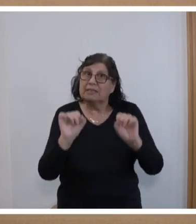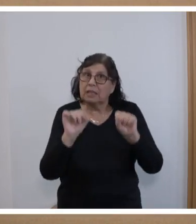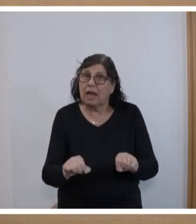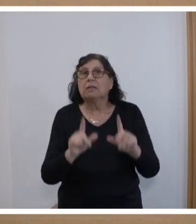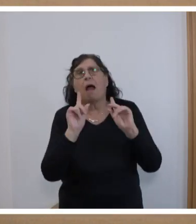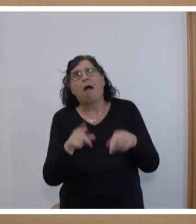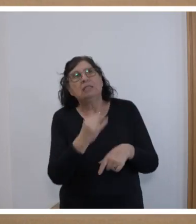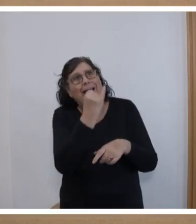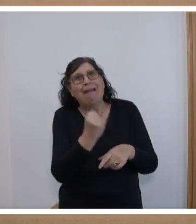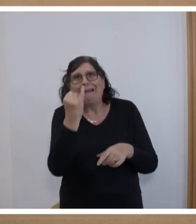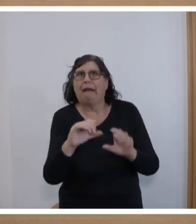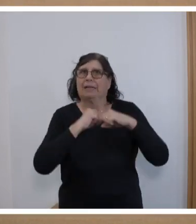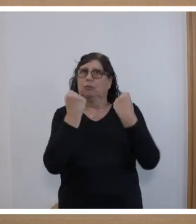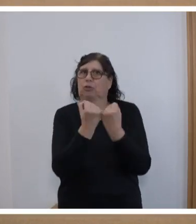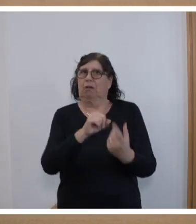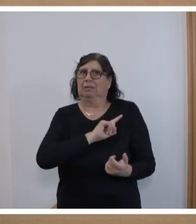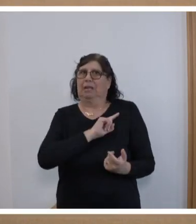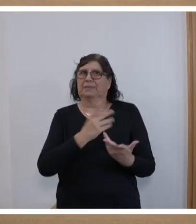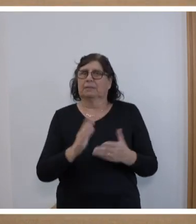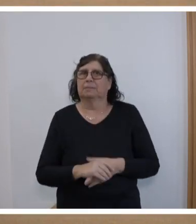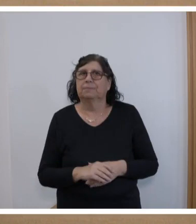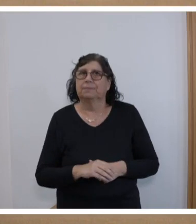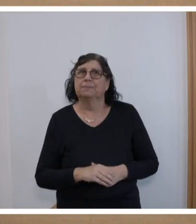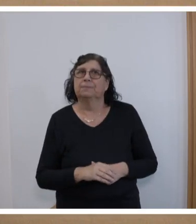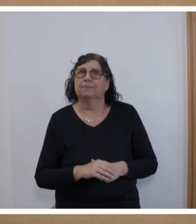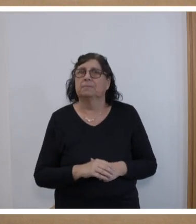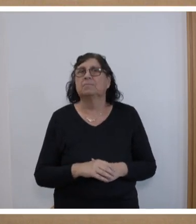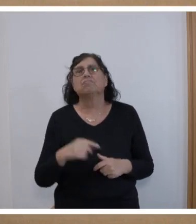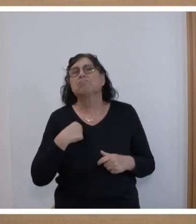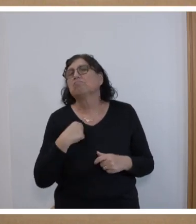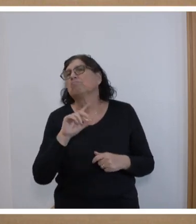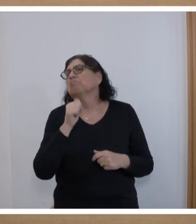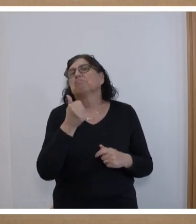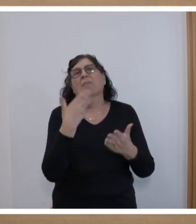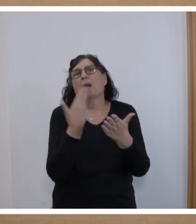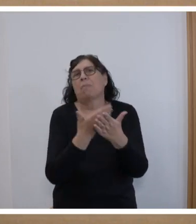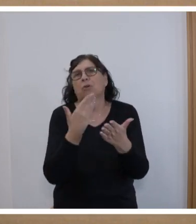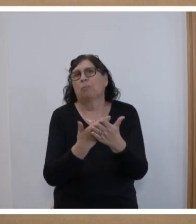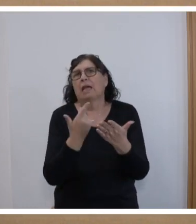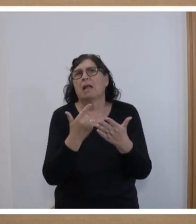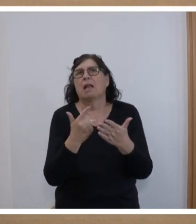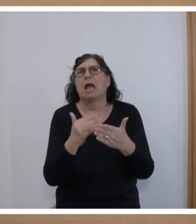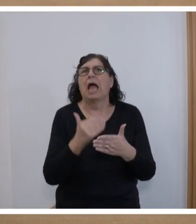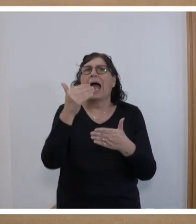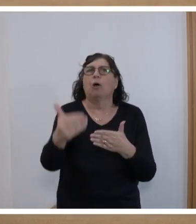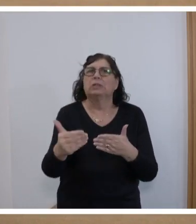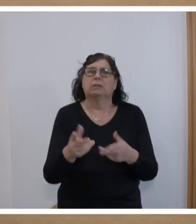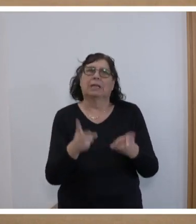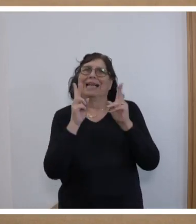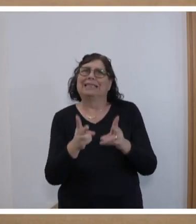von jedem Mitgliedstaat allein. Ich nenne beispielhaft die Außen- und Sicherheits- und